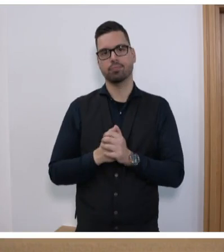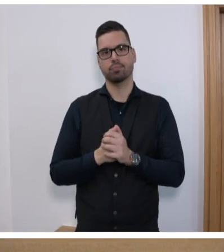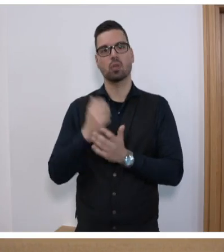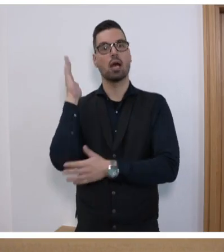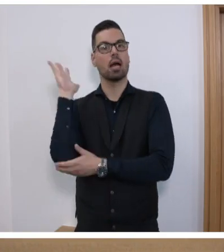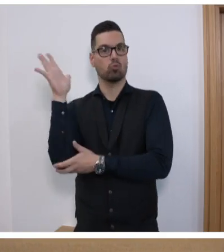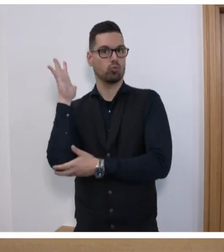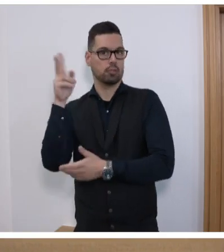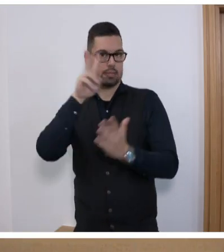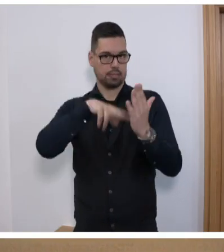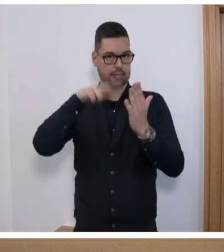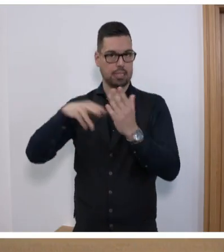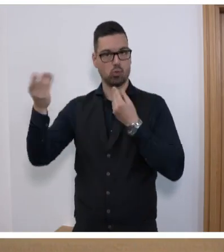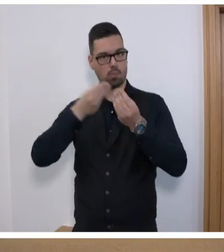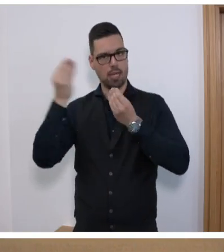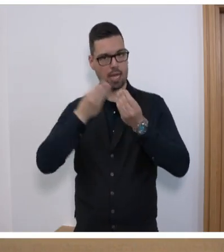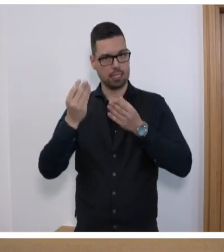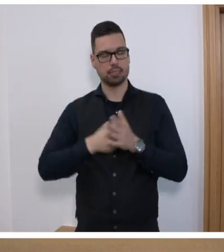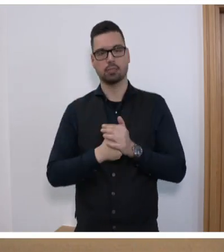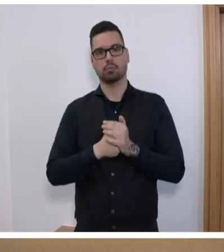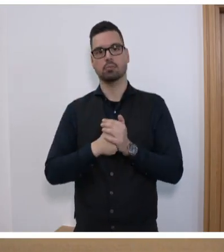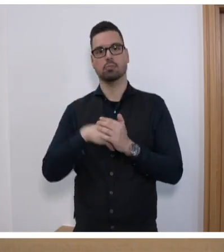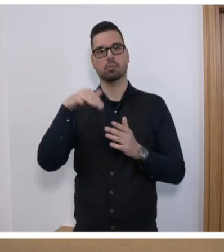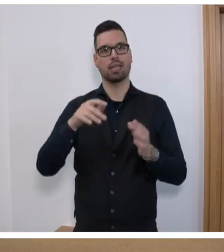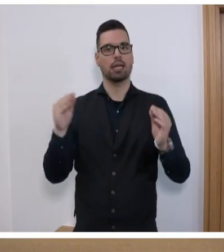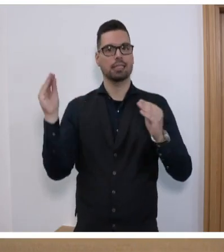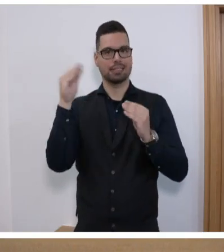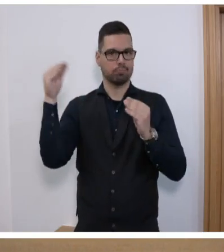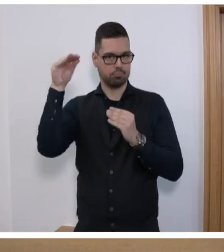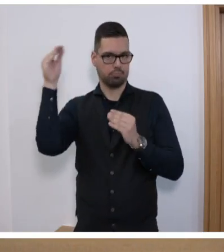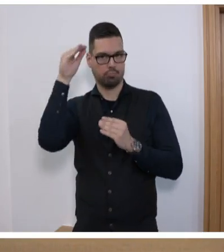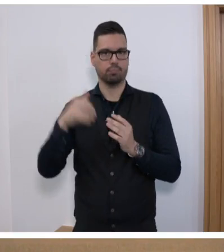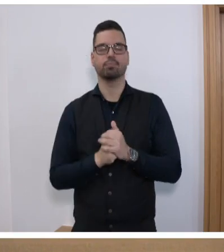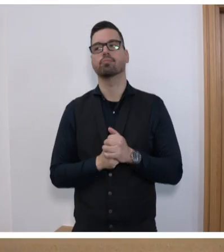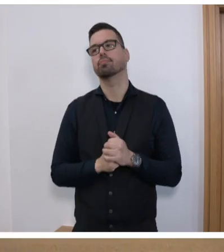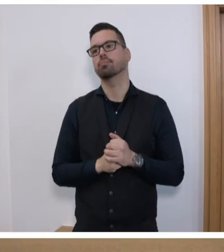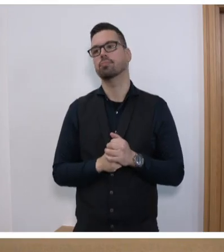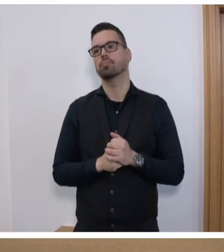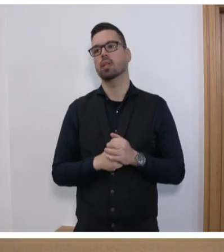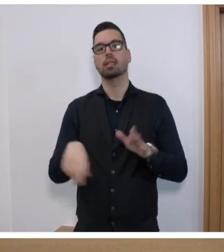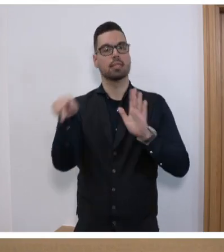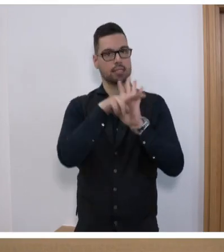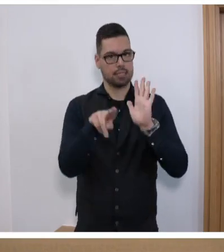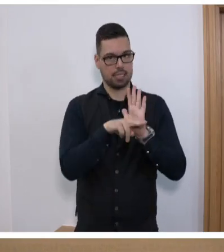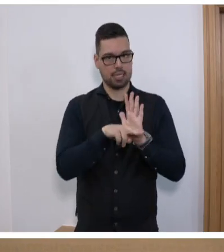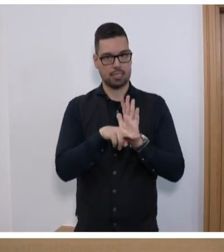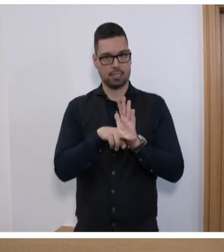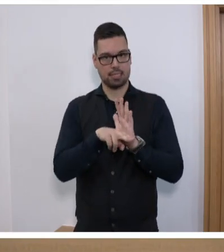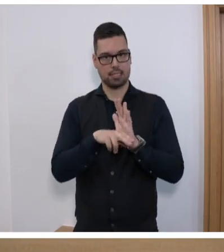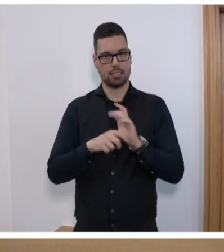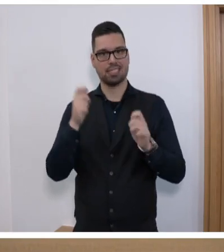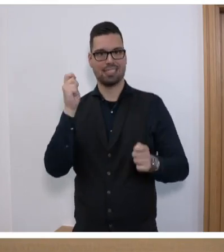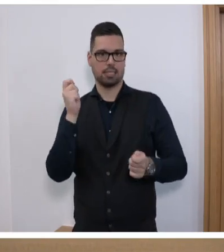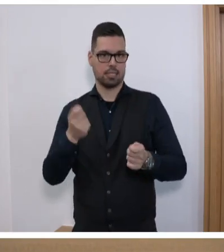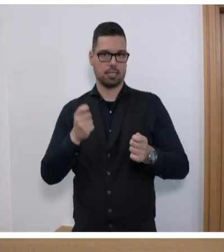Ausschuss gelesen und beraten. Ihm liegen folgende Erwägungen zugrunde. Das Gesetz über den Verfassungsgerichtshof wird